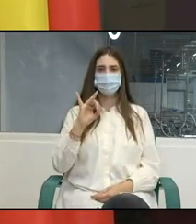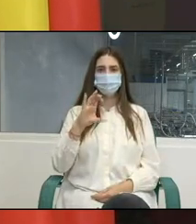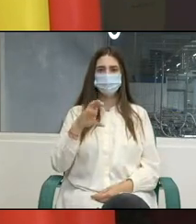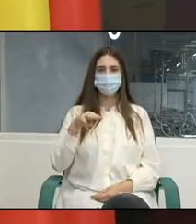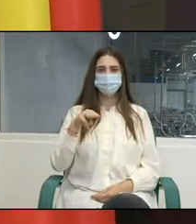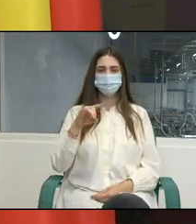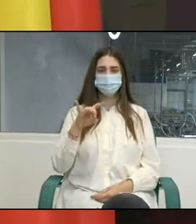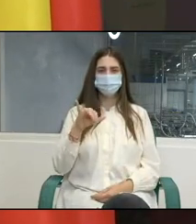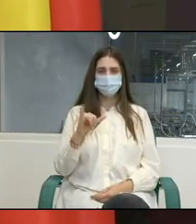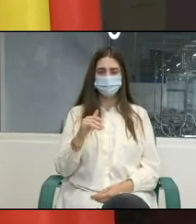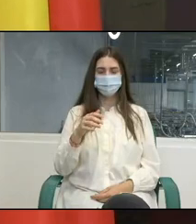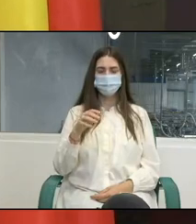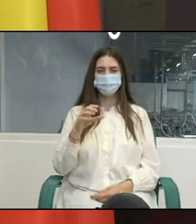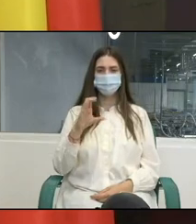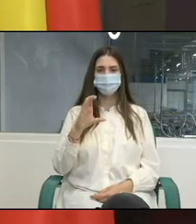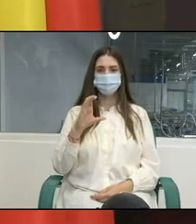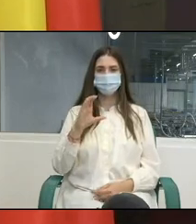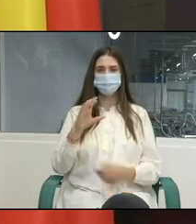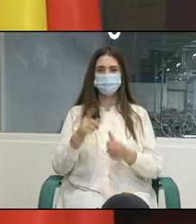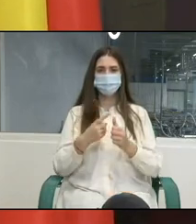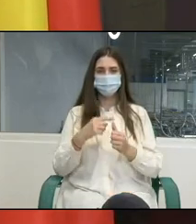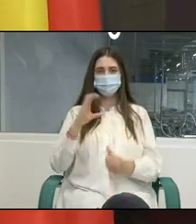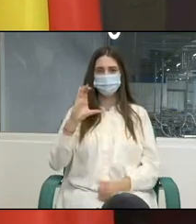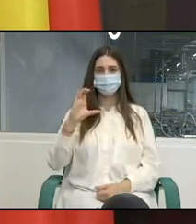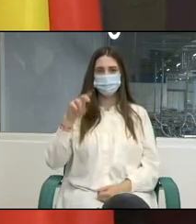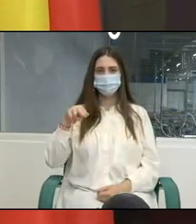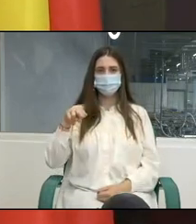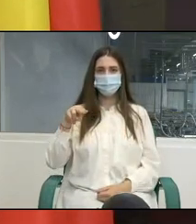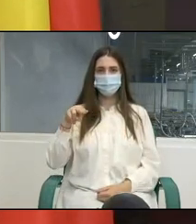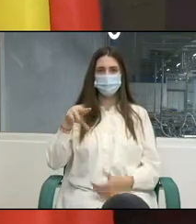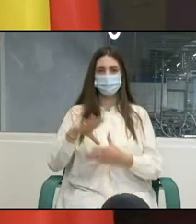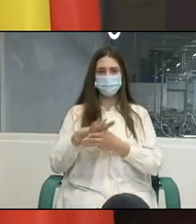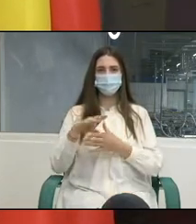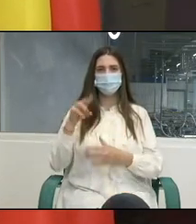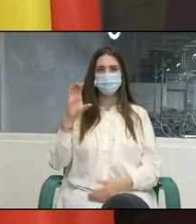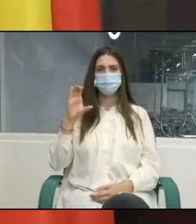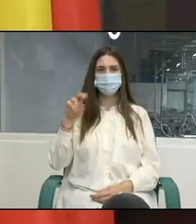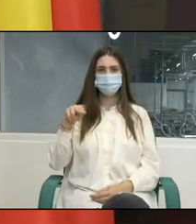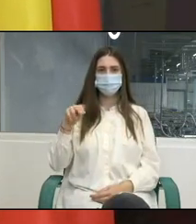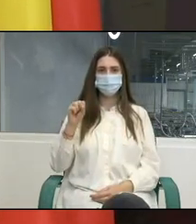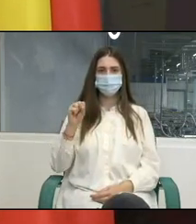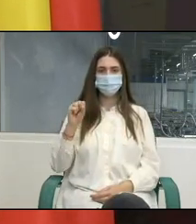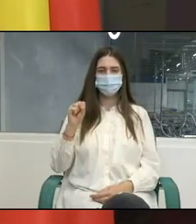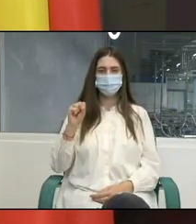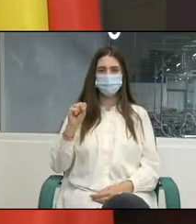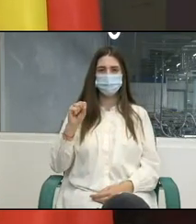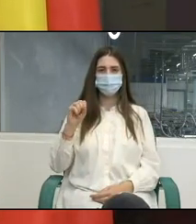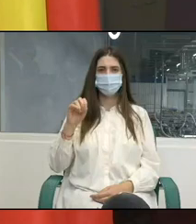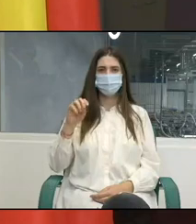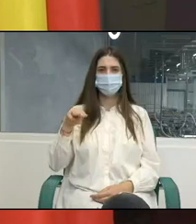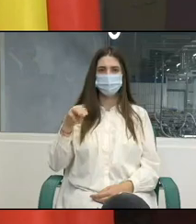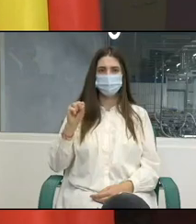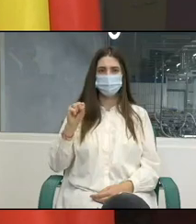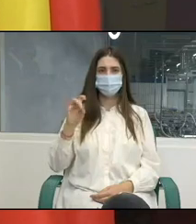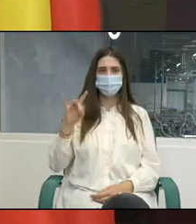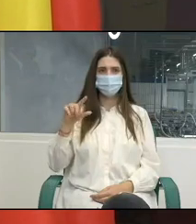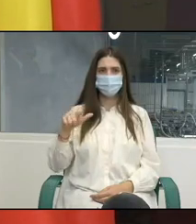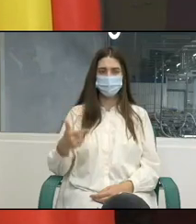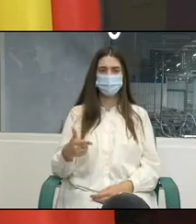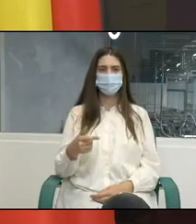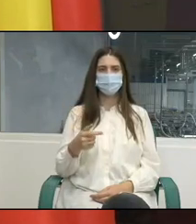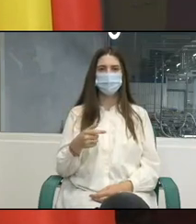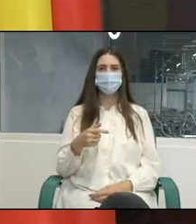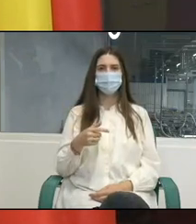Cerescu în numele Confederație Naționale a Republicii Moldova domnul vicepreședinte Sainciuc în numele Confederație Naționale a